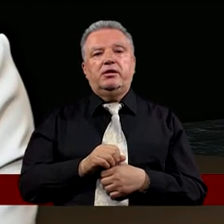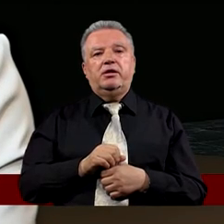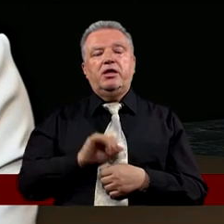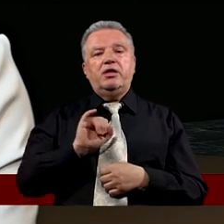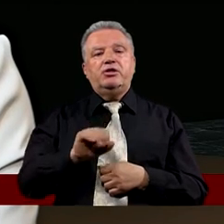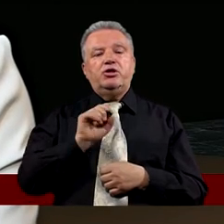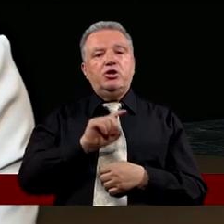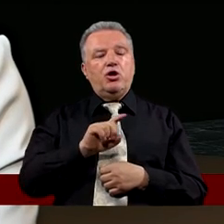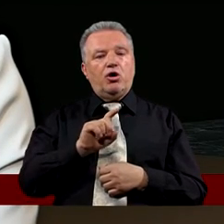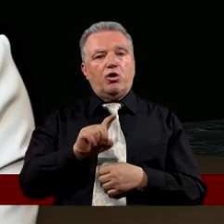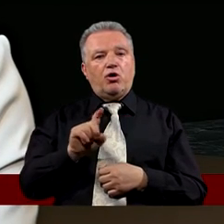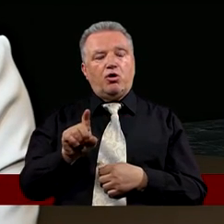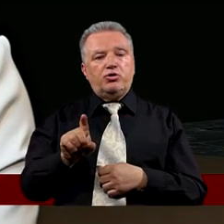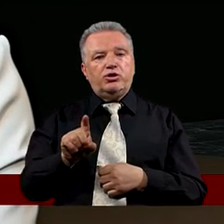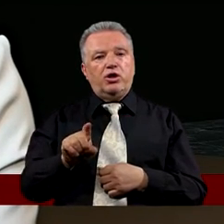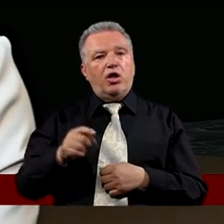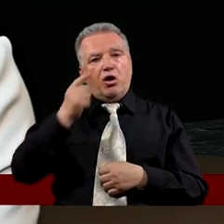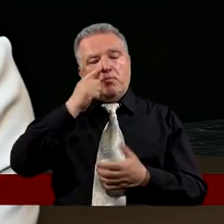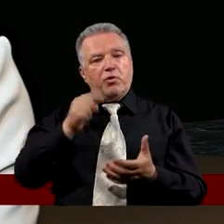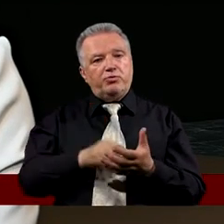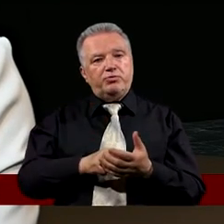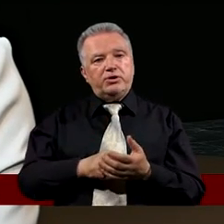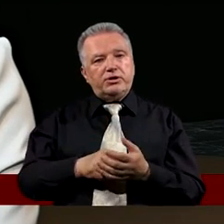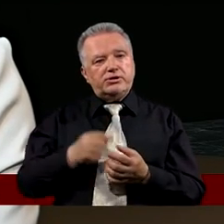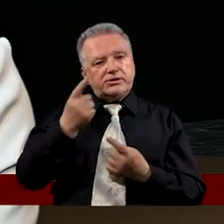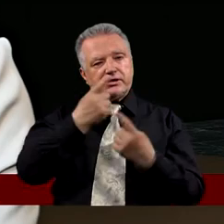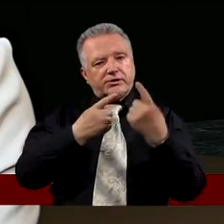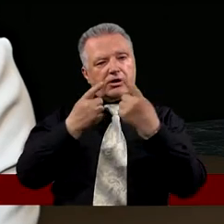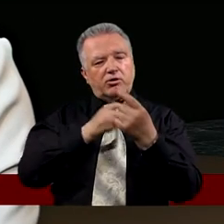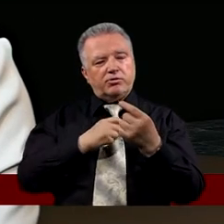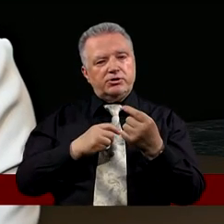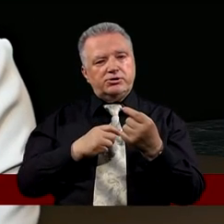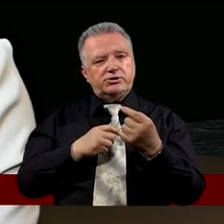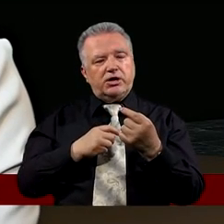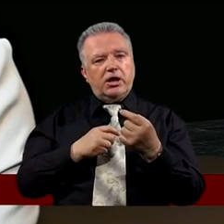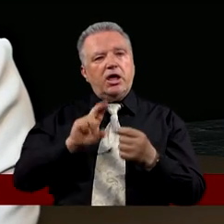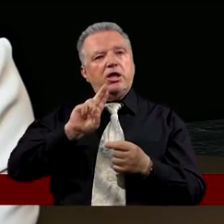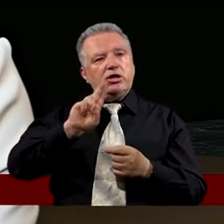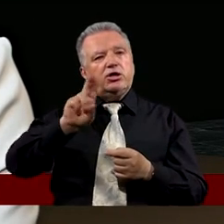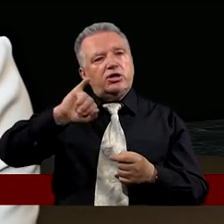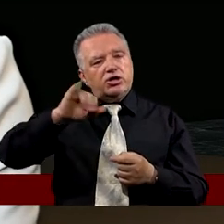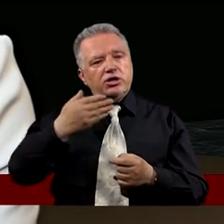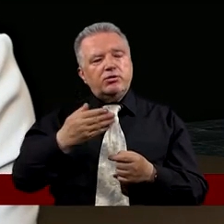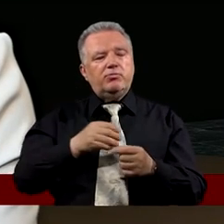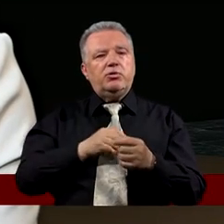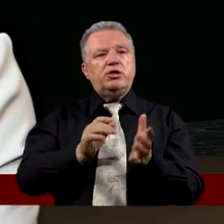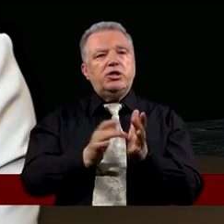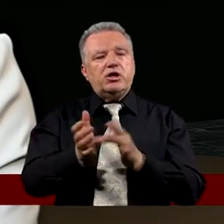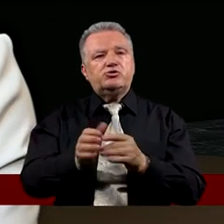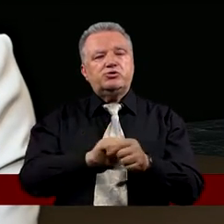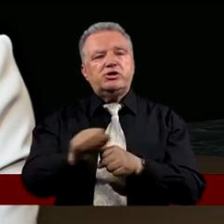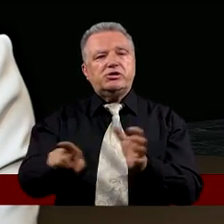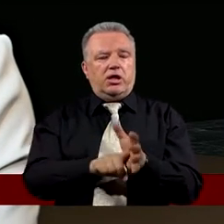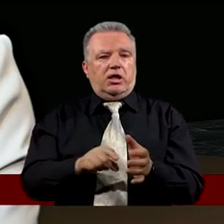I oni powinni zastanowić się nad tym Kim tak naprawdę On jest dla nich. I